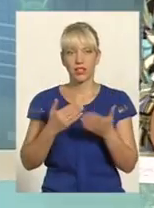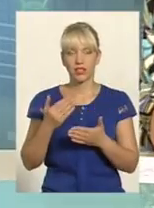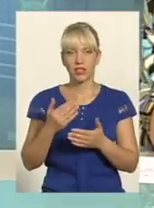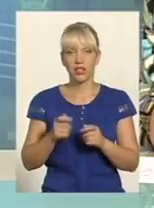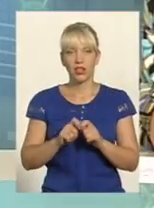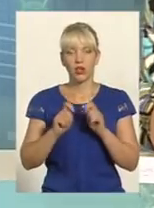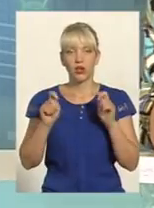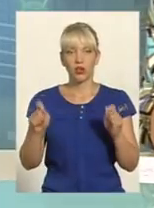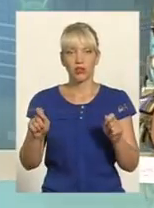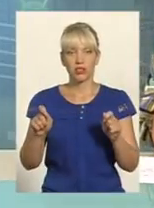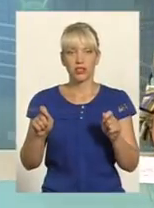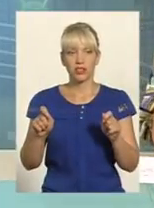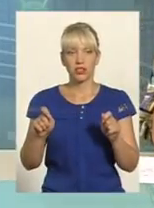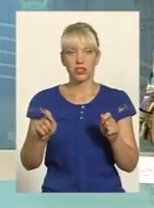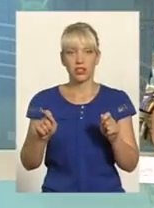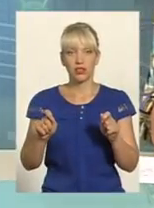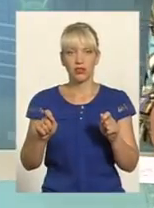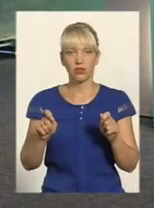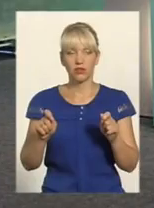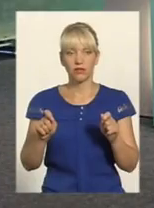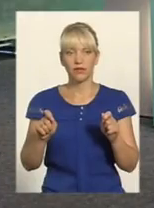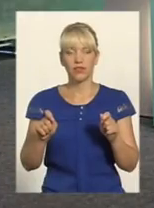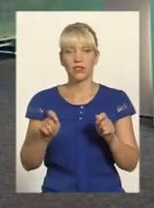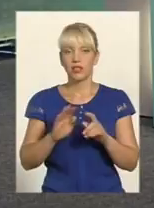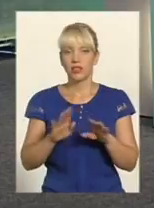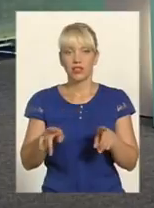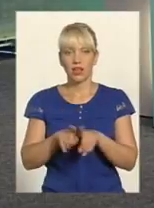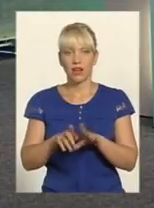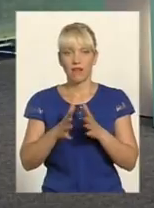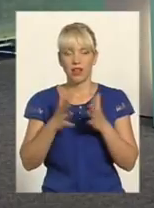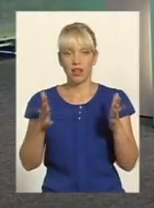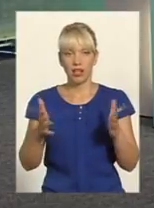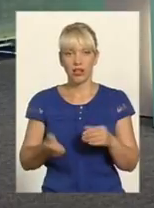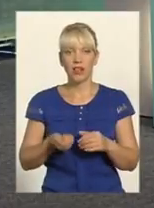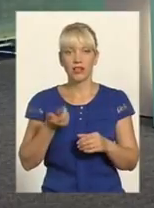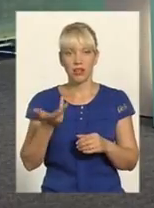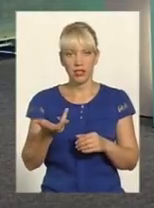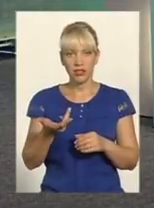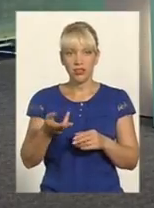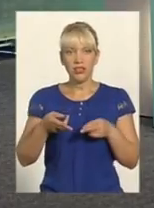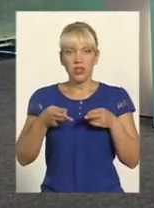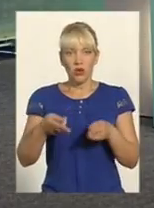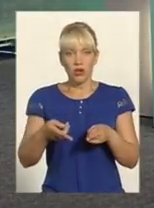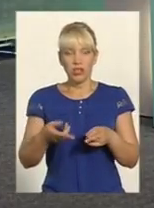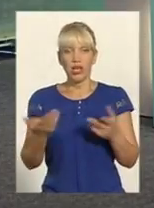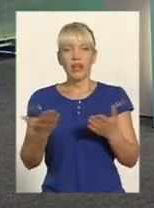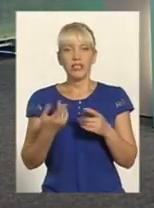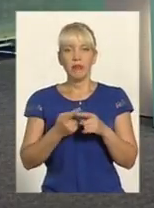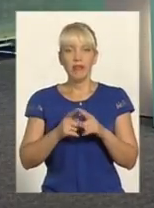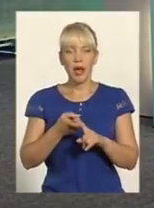не така велика частина З чим пов'язано?